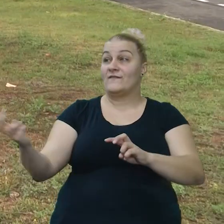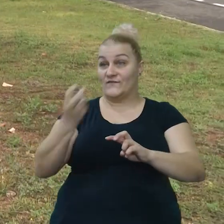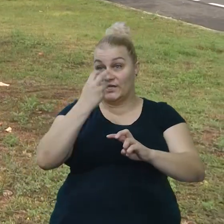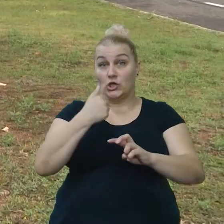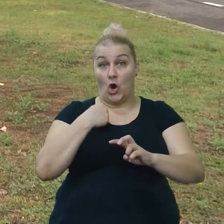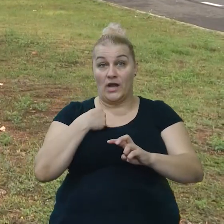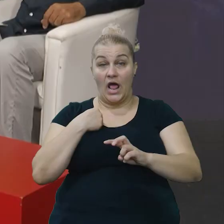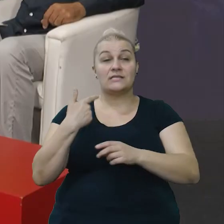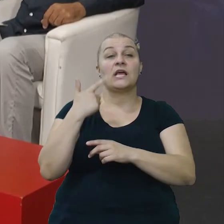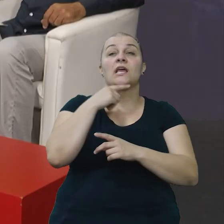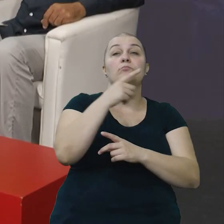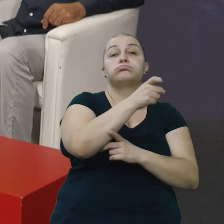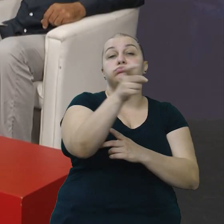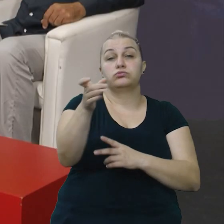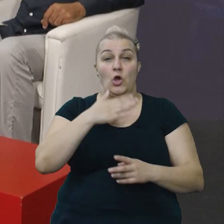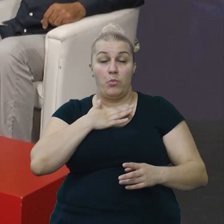tu kao po nama.